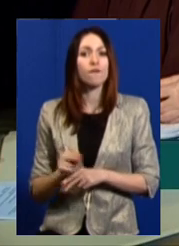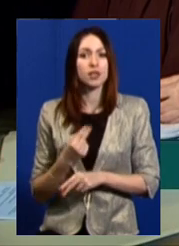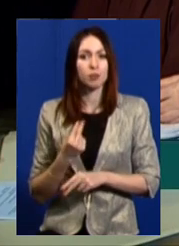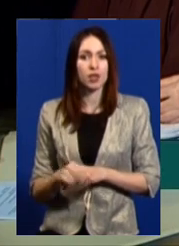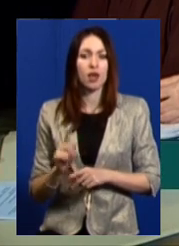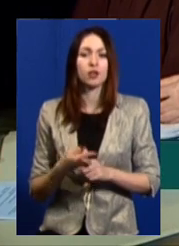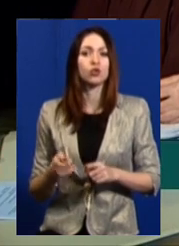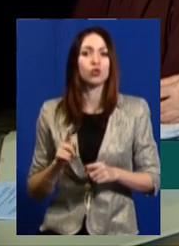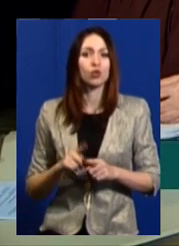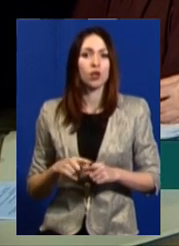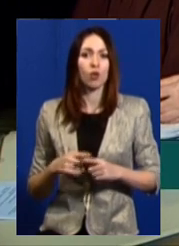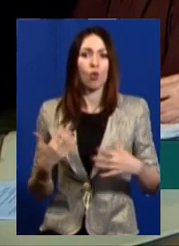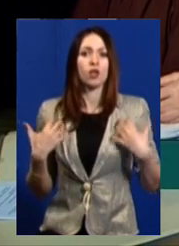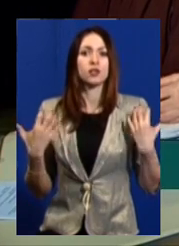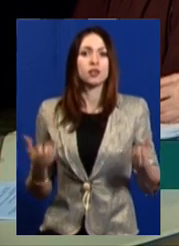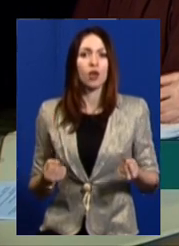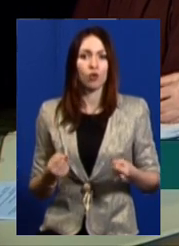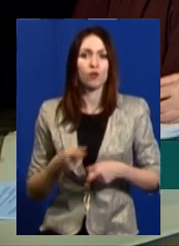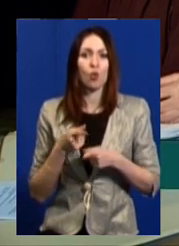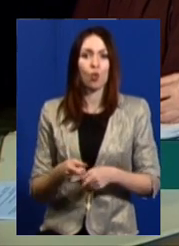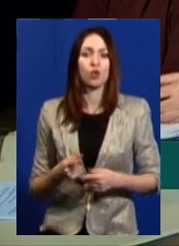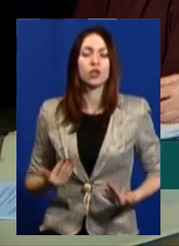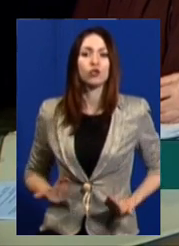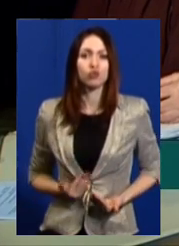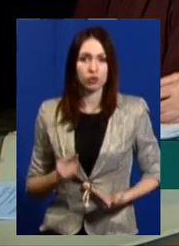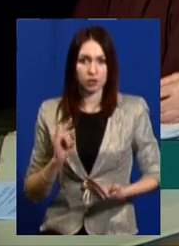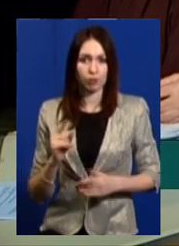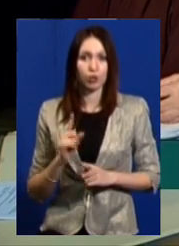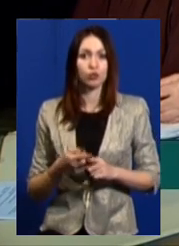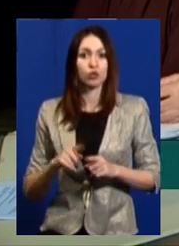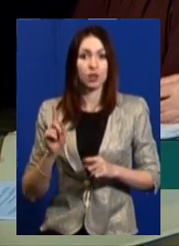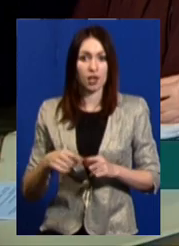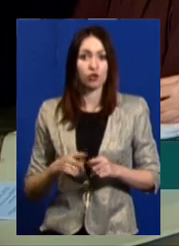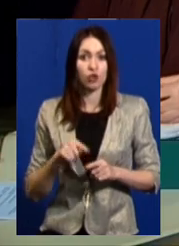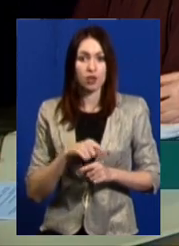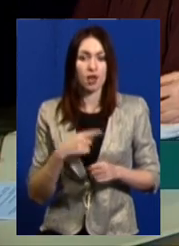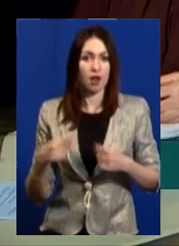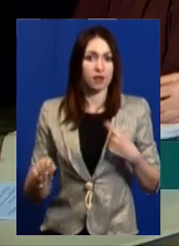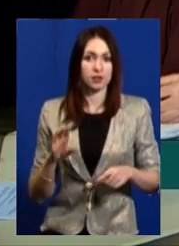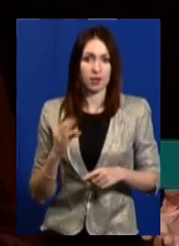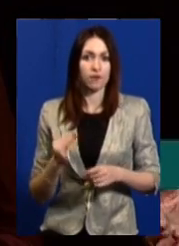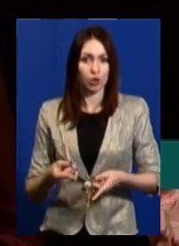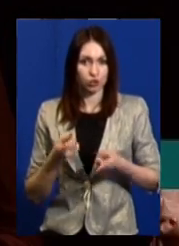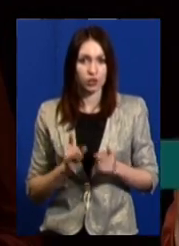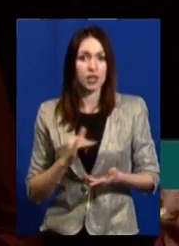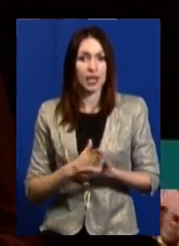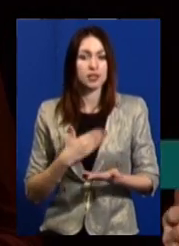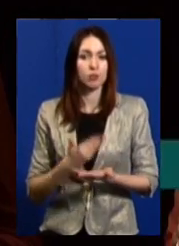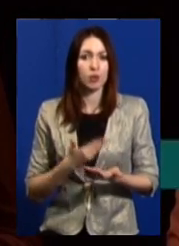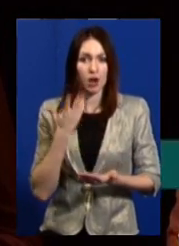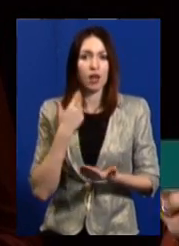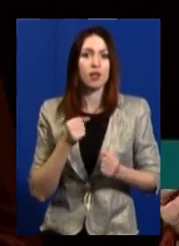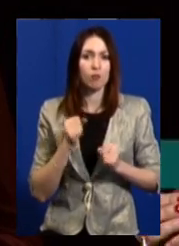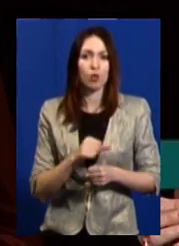розуміємо, що таке загроза життю дитини, бо навіть це різні речі, насправді, є приклади, коли можна це